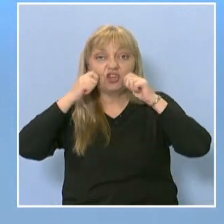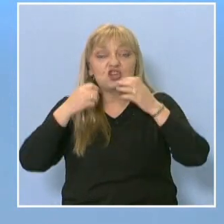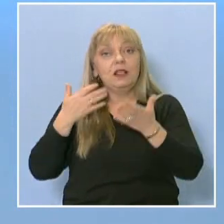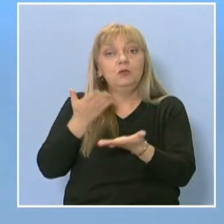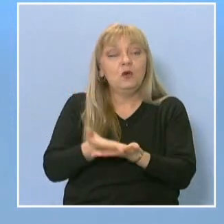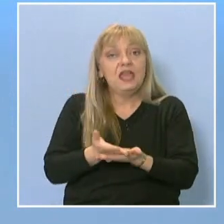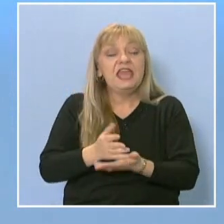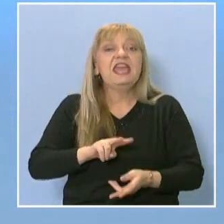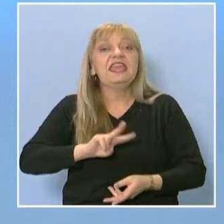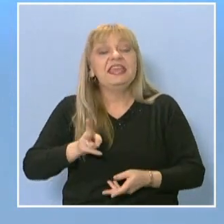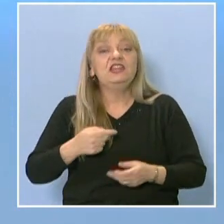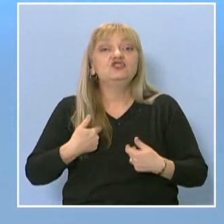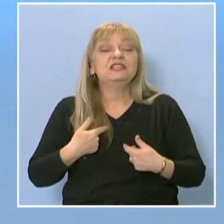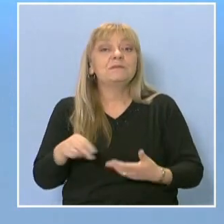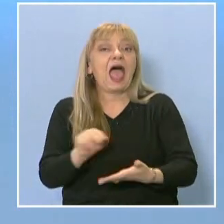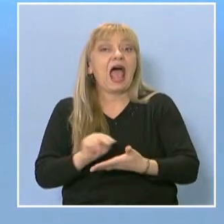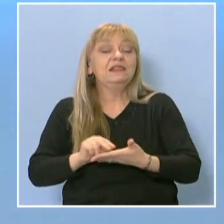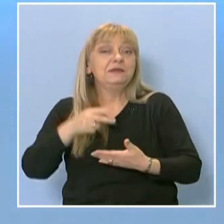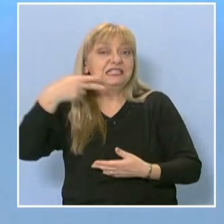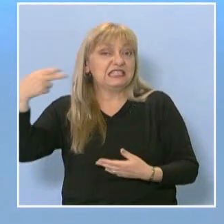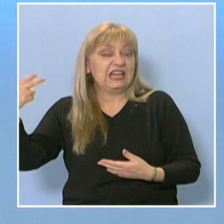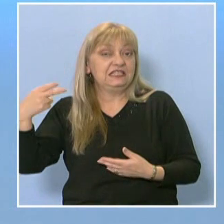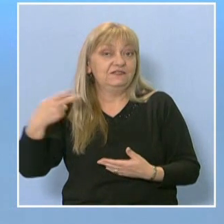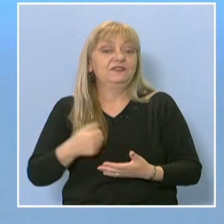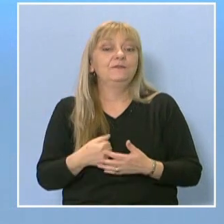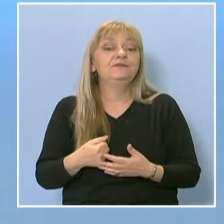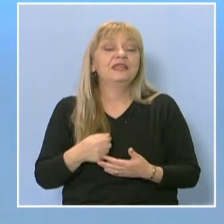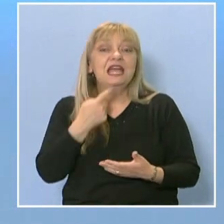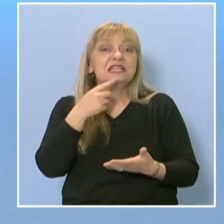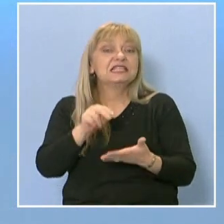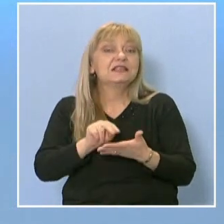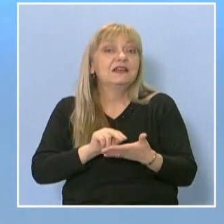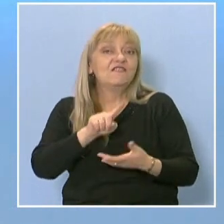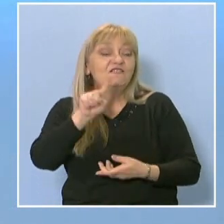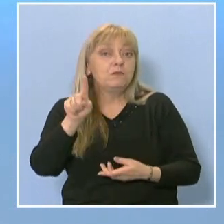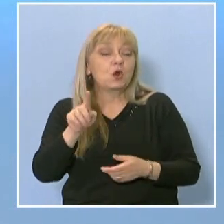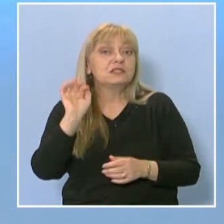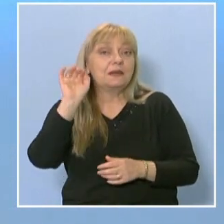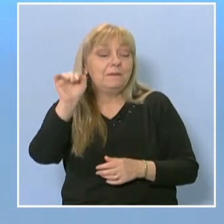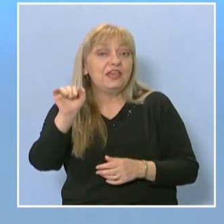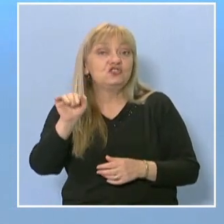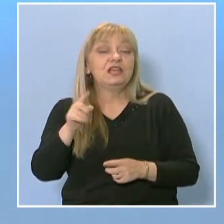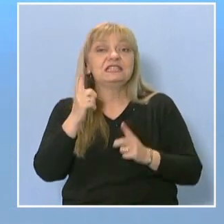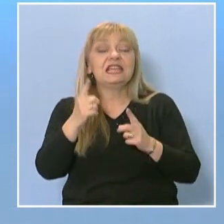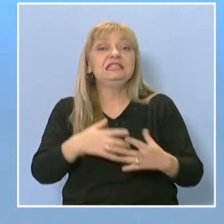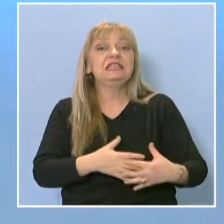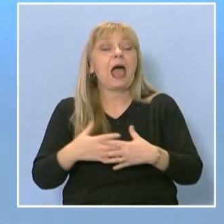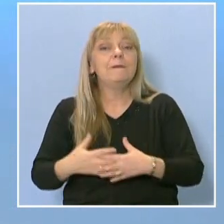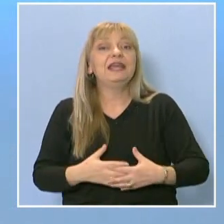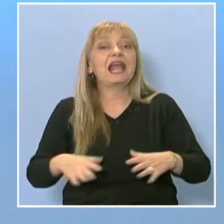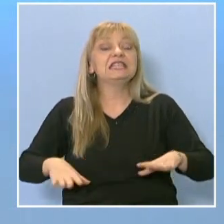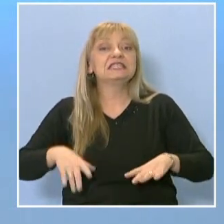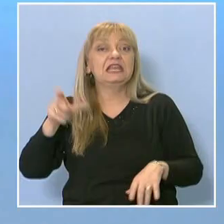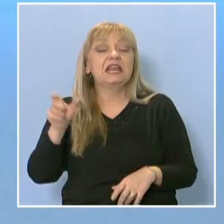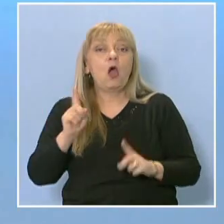административният орган. И казусът всъщност беше за един американски гражданин, който